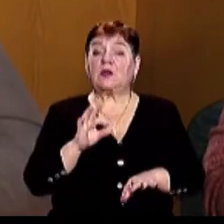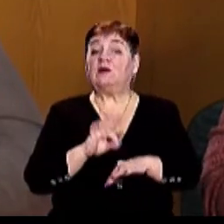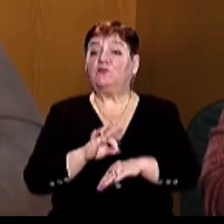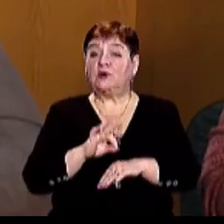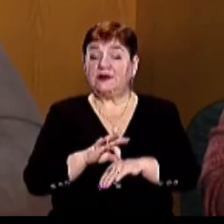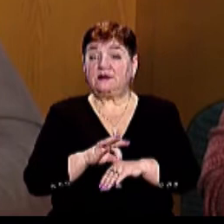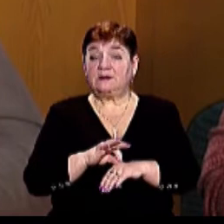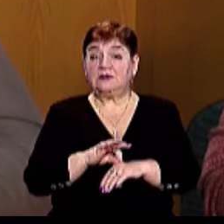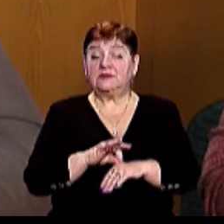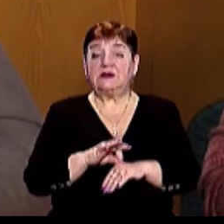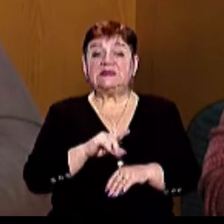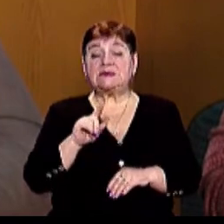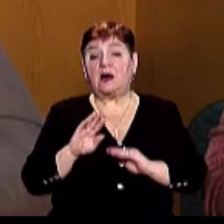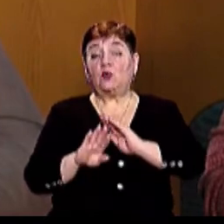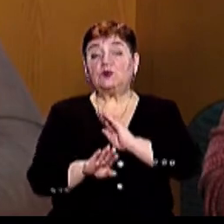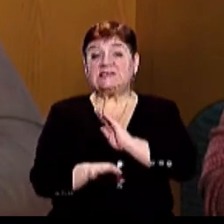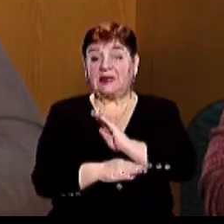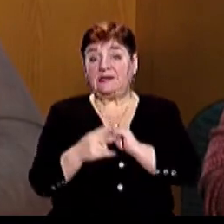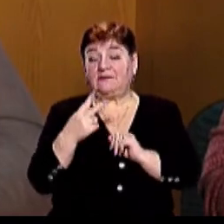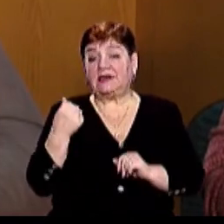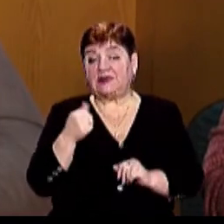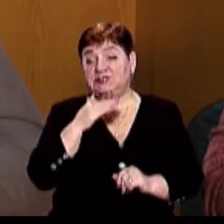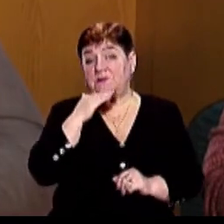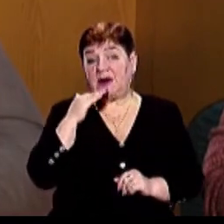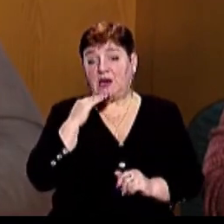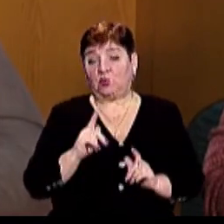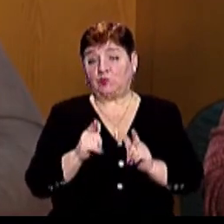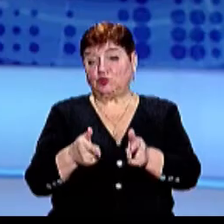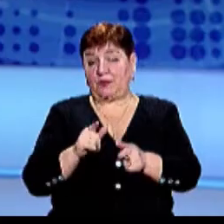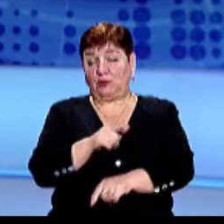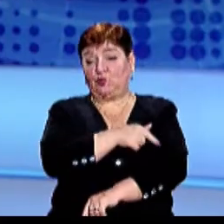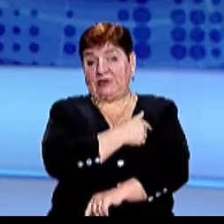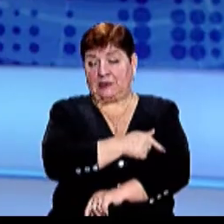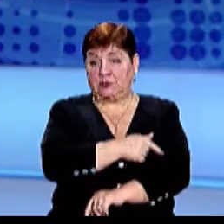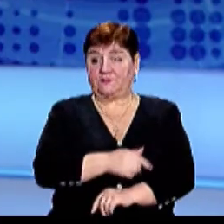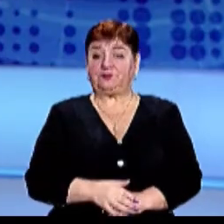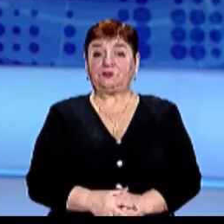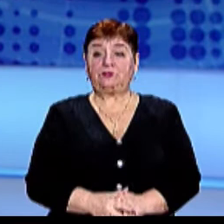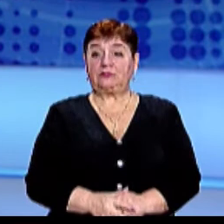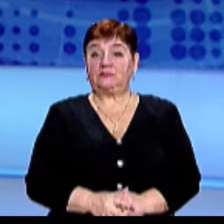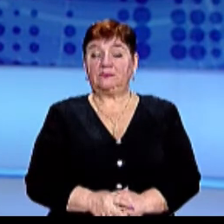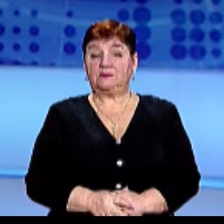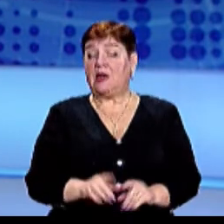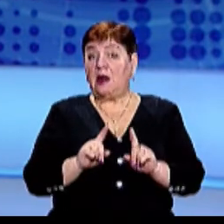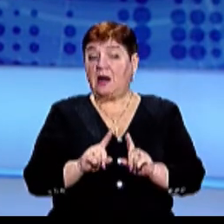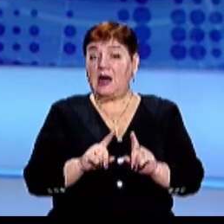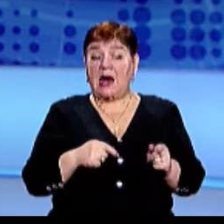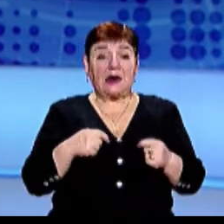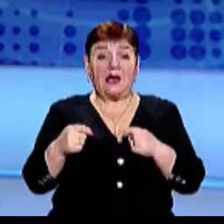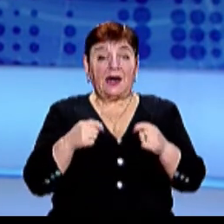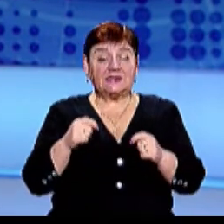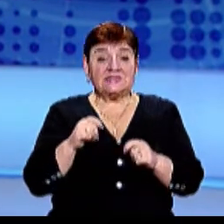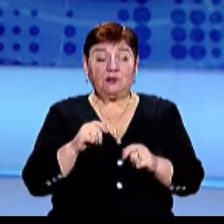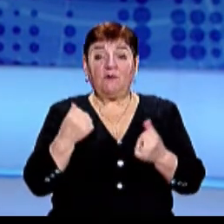хворі, в принципі, за останні два тижні стабільно багато поступають у лікарні Реакцію водіїв на